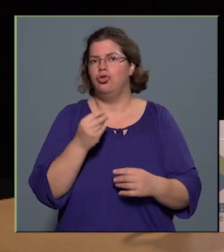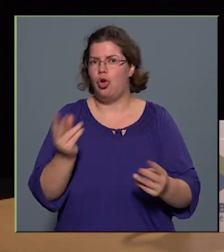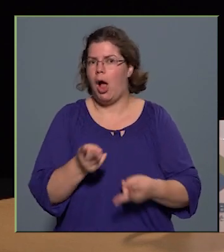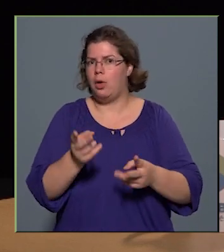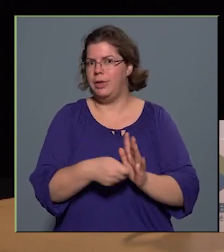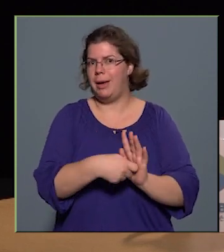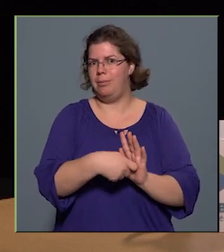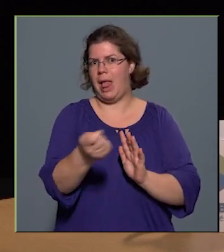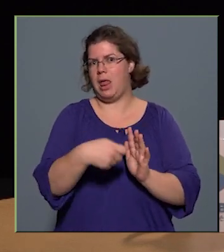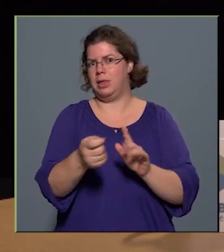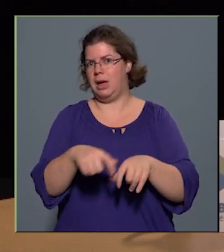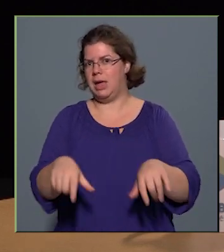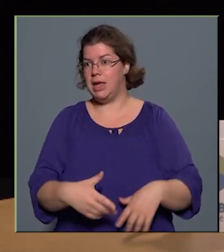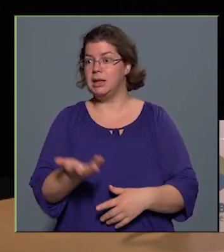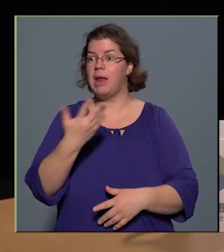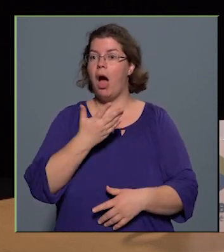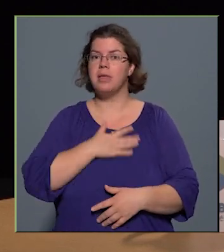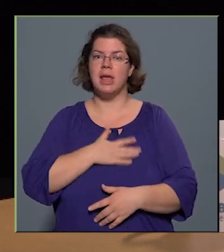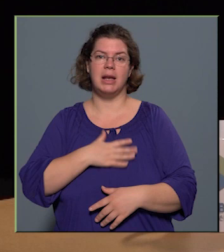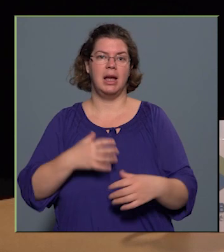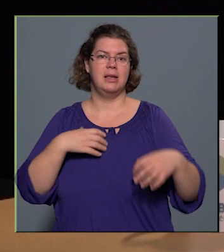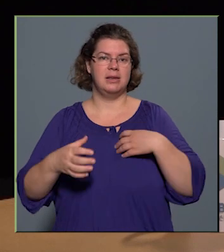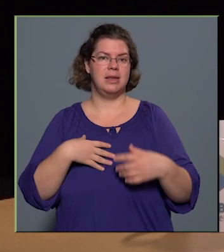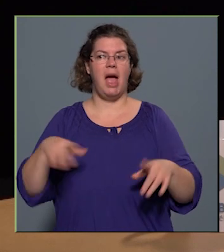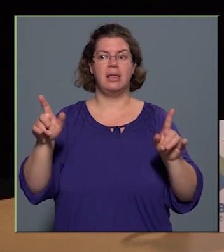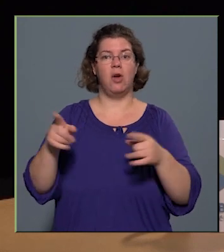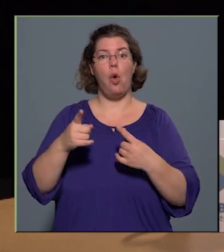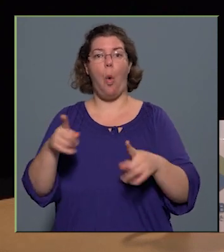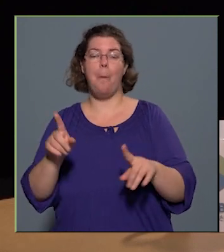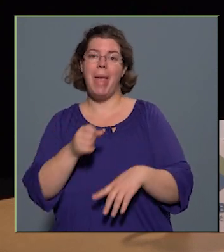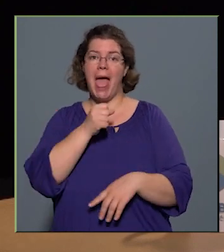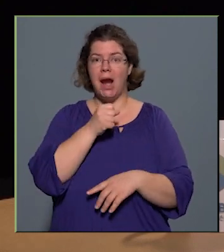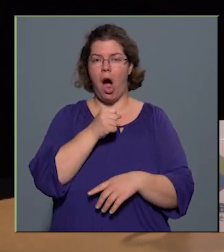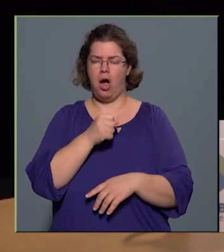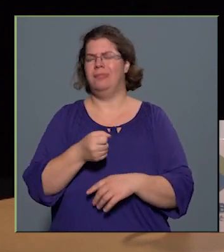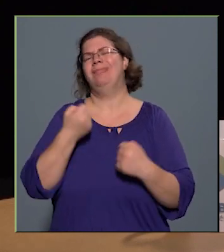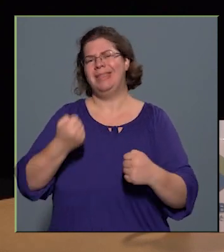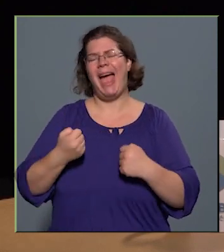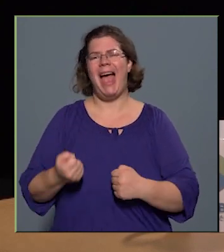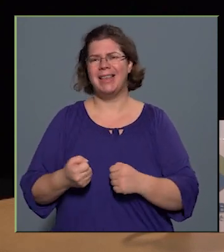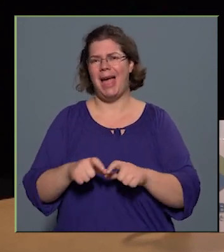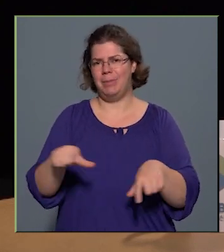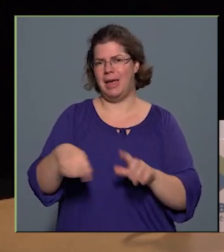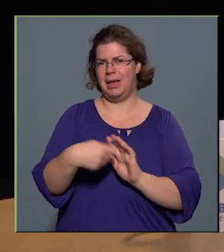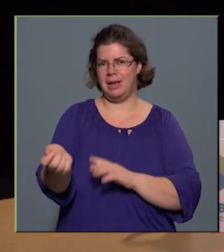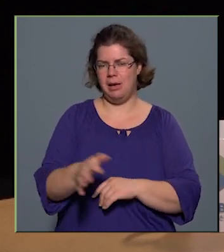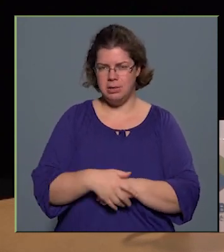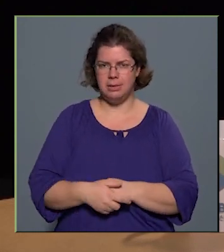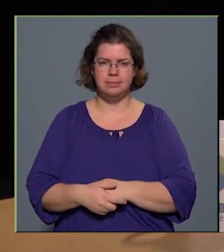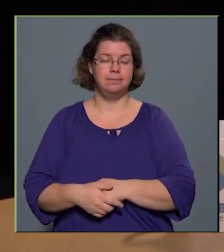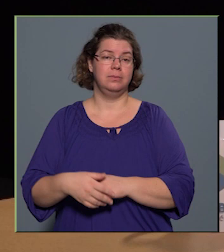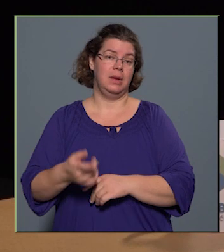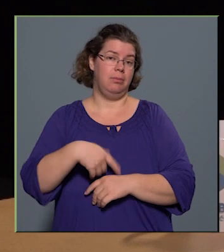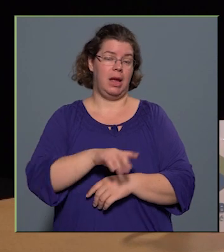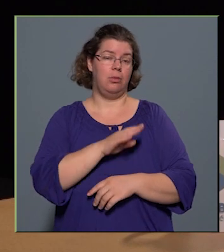könnyebb értékesíteni, de hogyha szeretnék egy színházi vagy operát, akkor az ugye sokkal nehezebben fog menni. Ugyanakkor nekünk feladatunk,